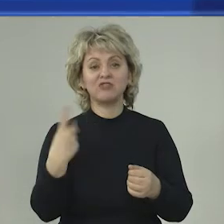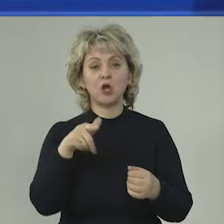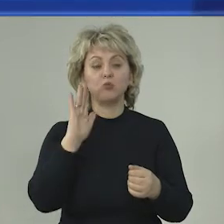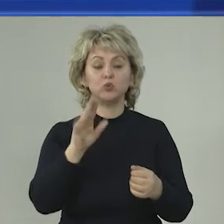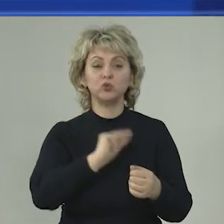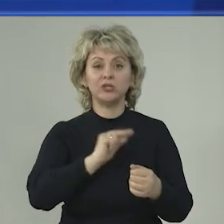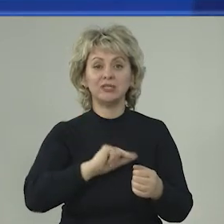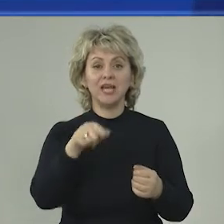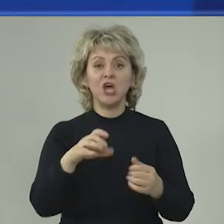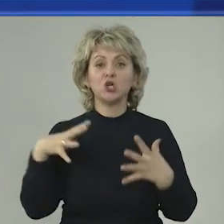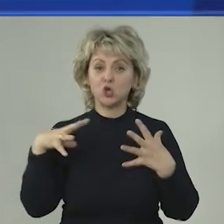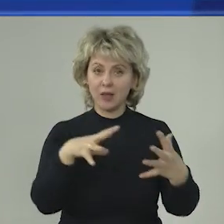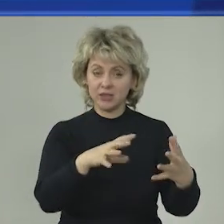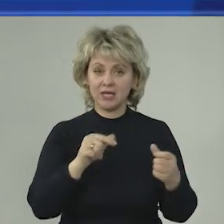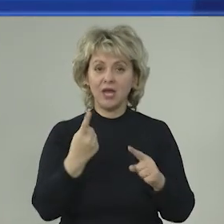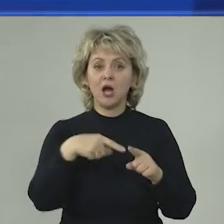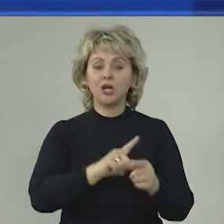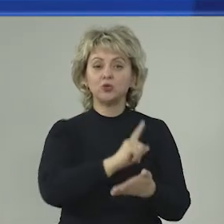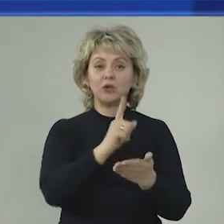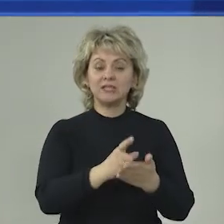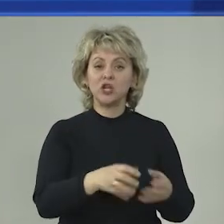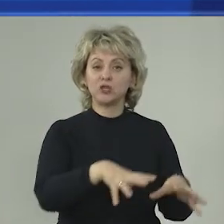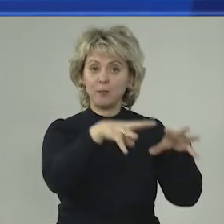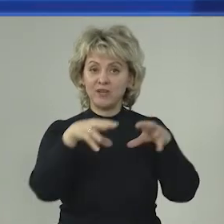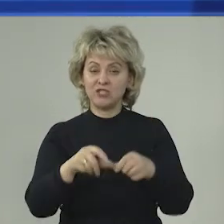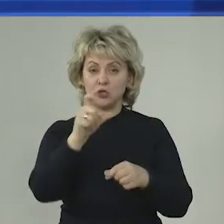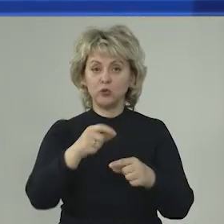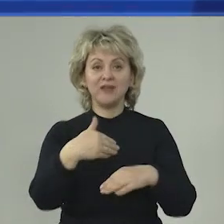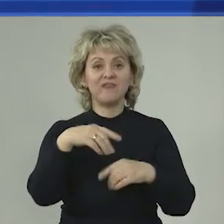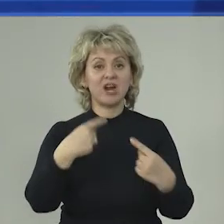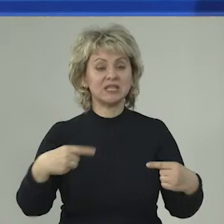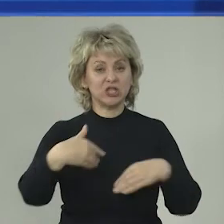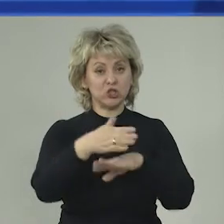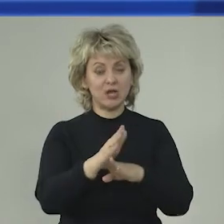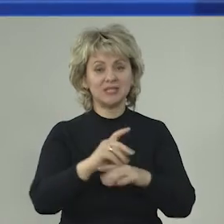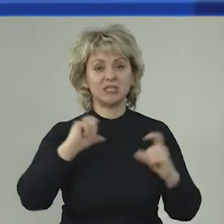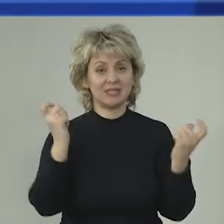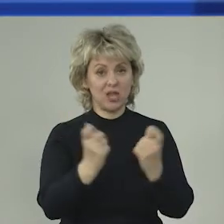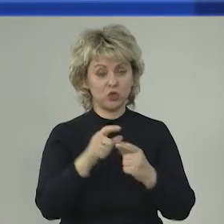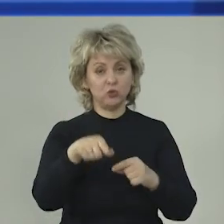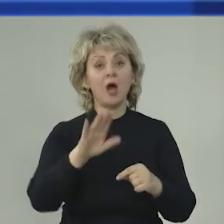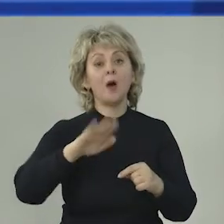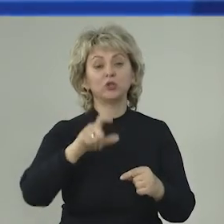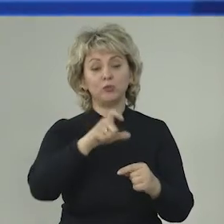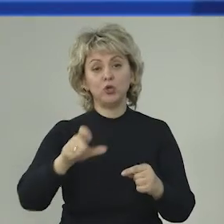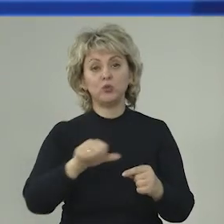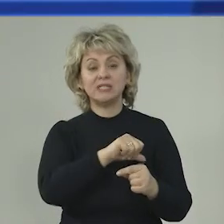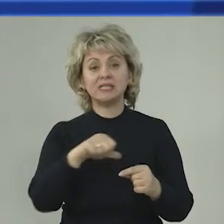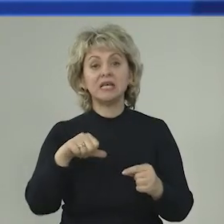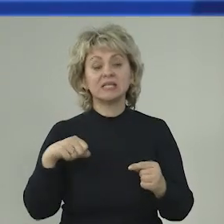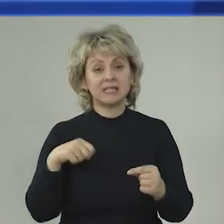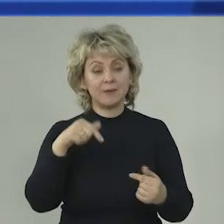Второе. Будут работать автомобили-шаттлы, которые должны доставлять люди в разные части вокруг стадиона. И дальше люди двигаются